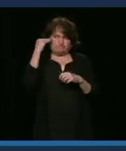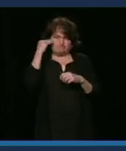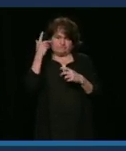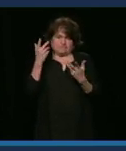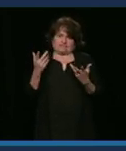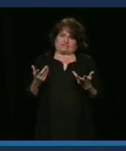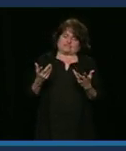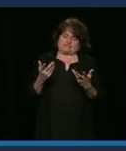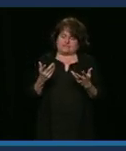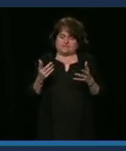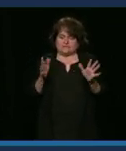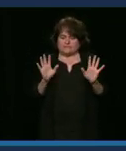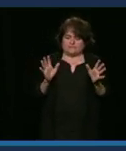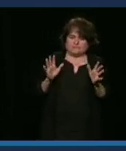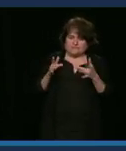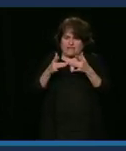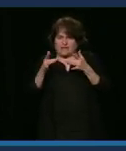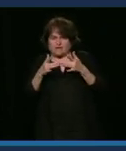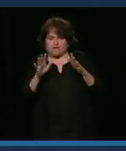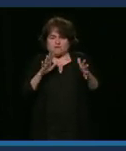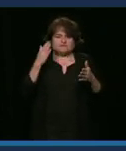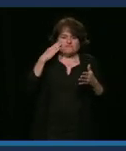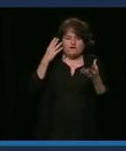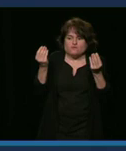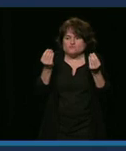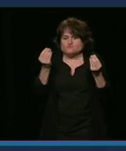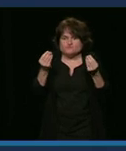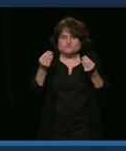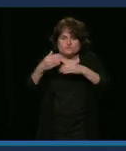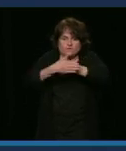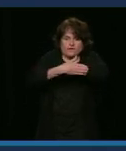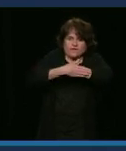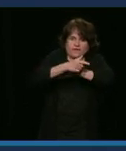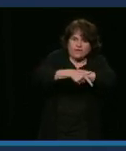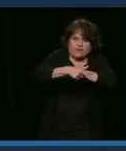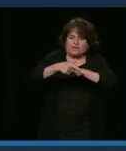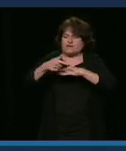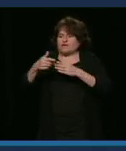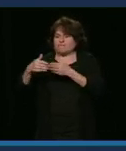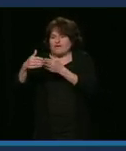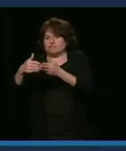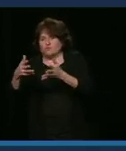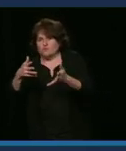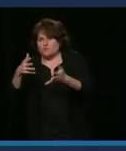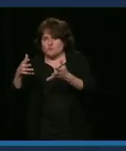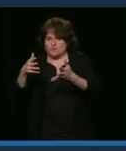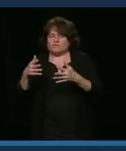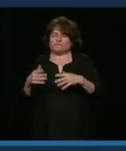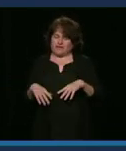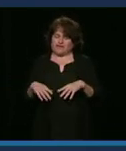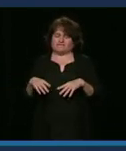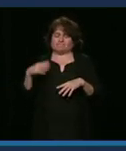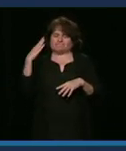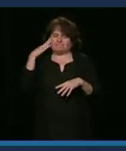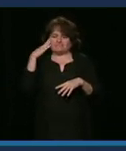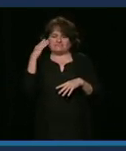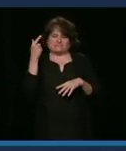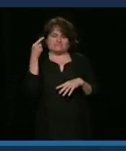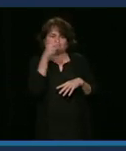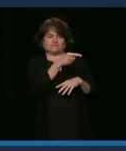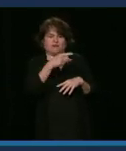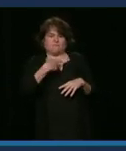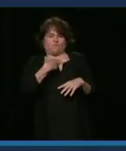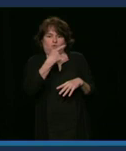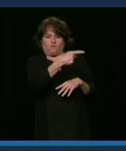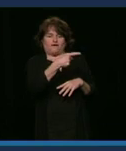quai que pour l'opération de la traverse. Mais le député, s'il s plongé dans ce dossier-là, sans jeu de mots, c'est très bien qu'il notamment des enjeux de dragage, il des